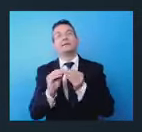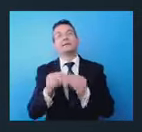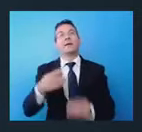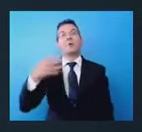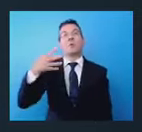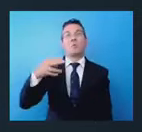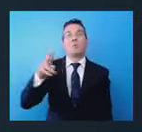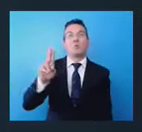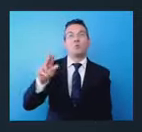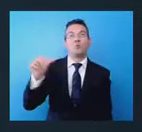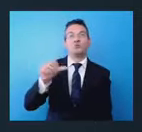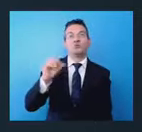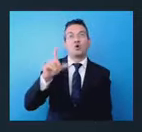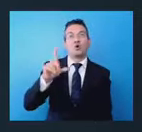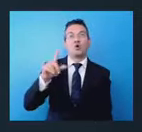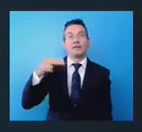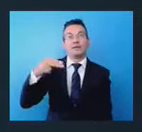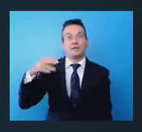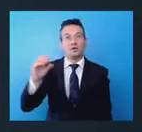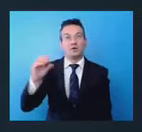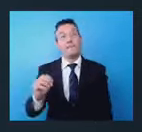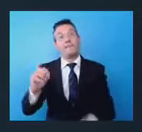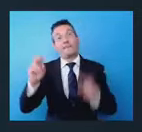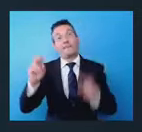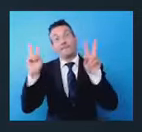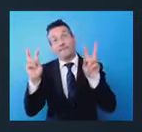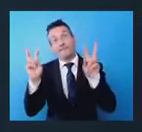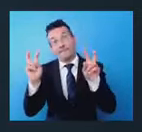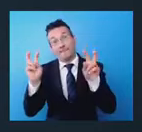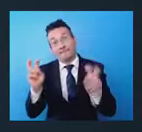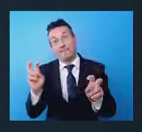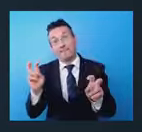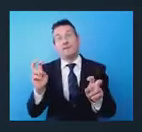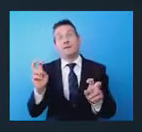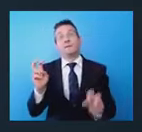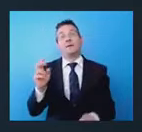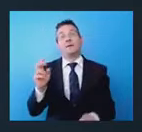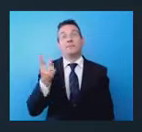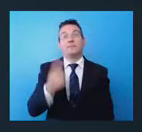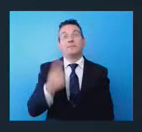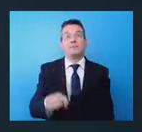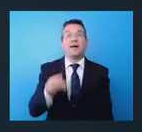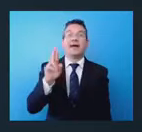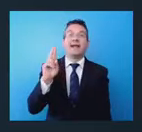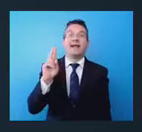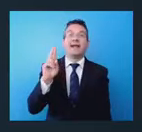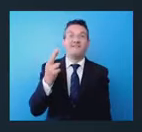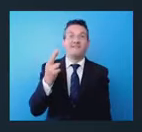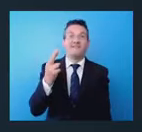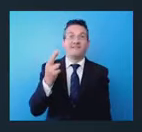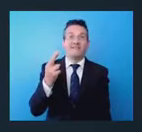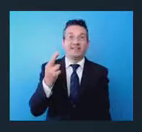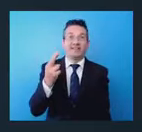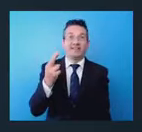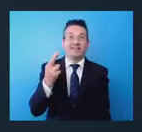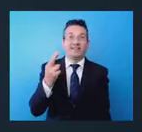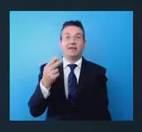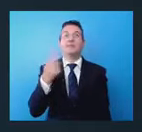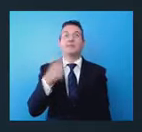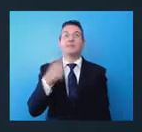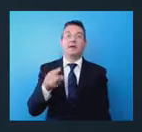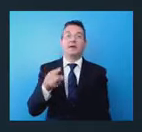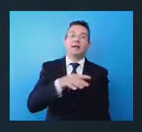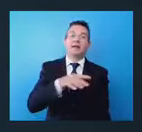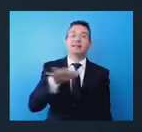temi che ha trattato, il tema del refit, in particolare nel territorio laziale e quello del